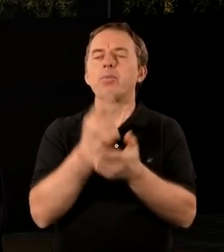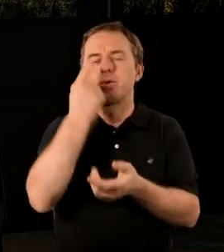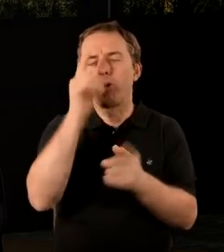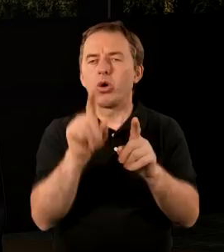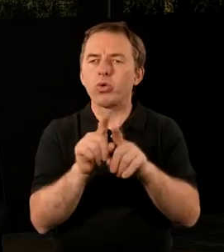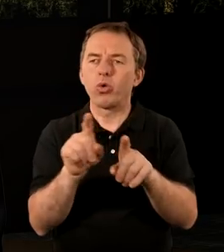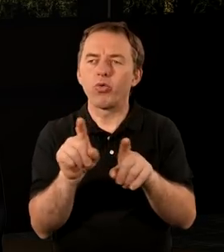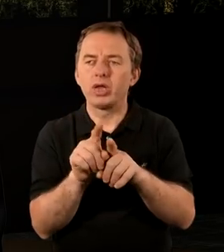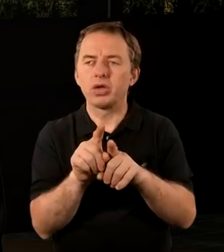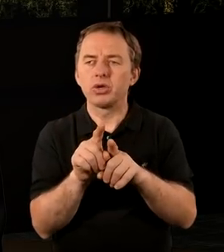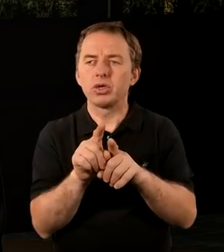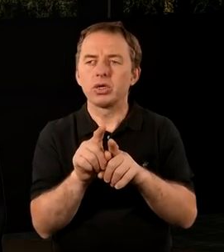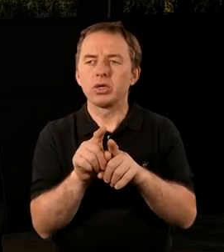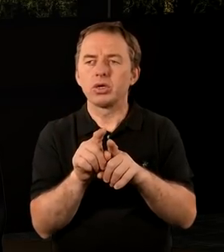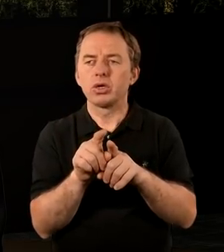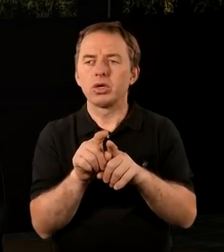przypomina również,